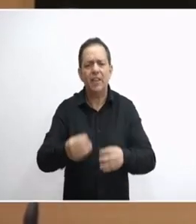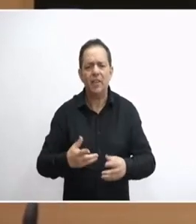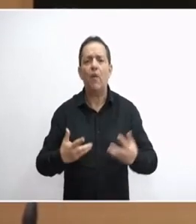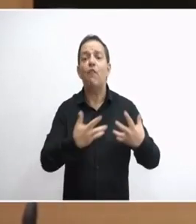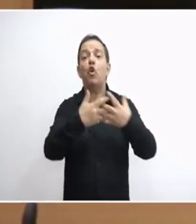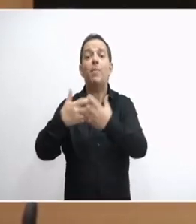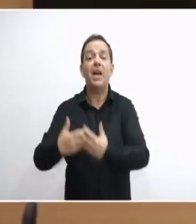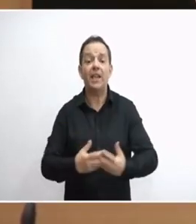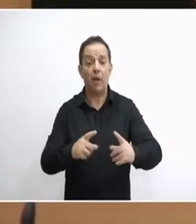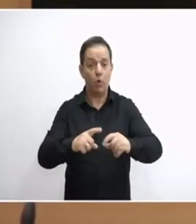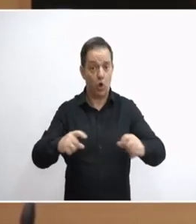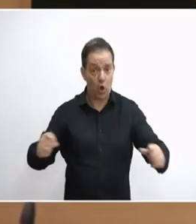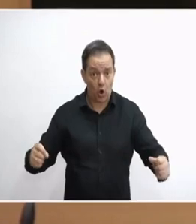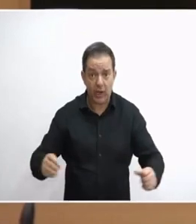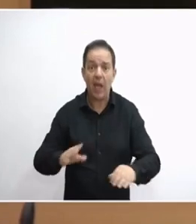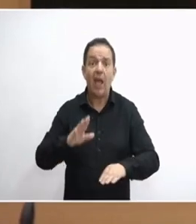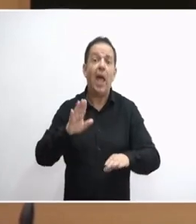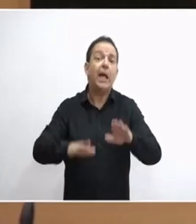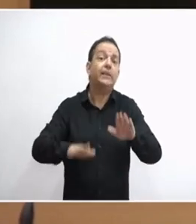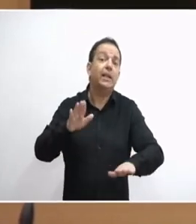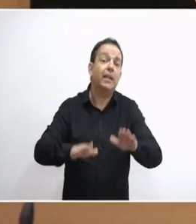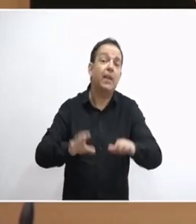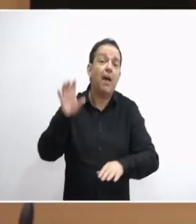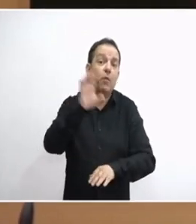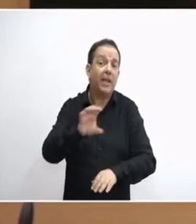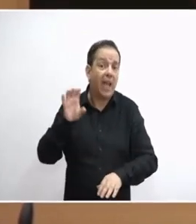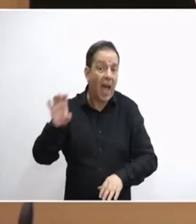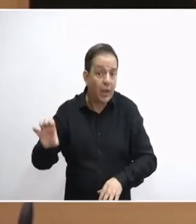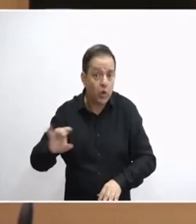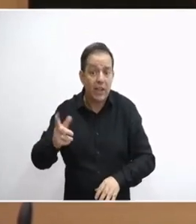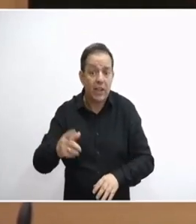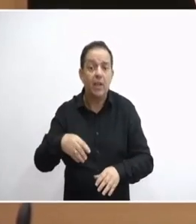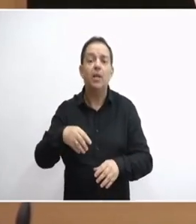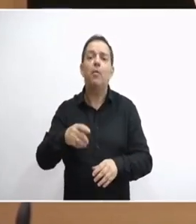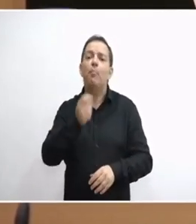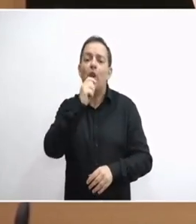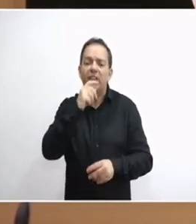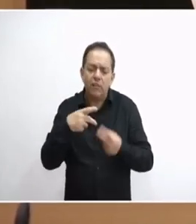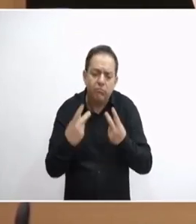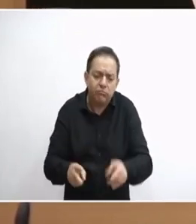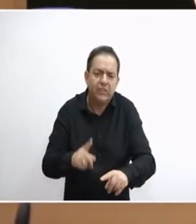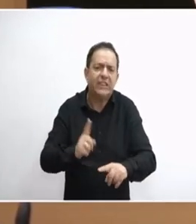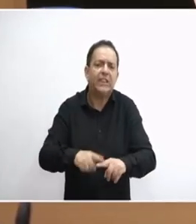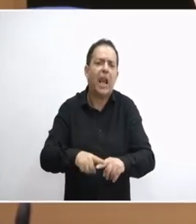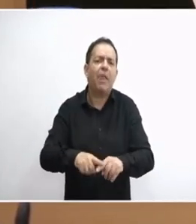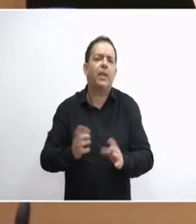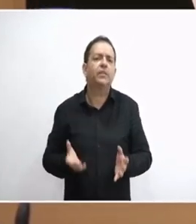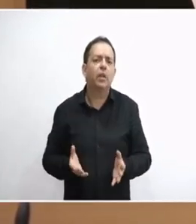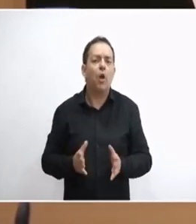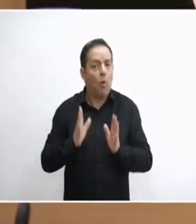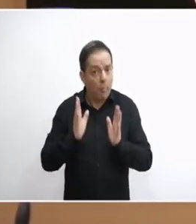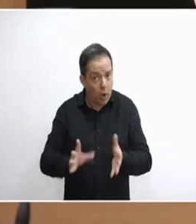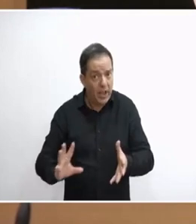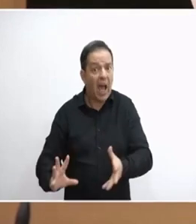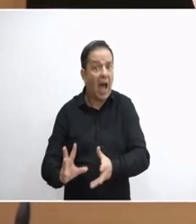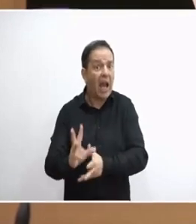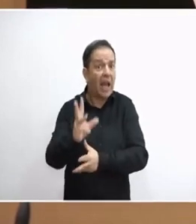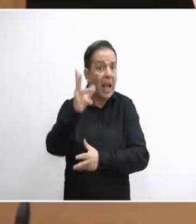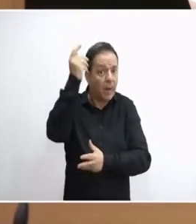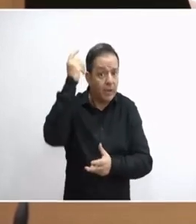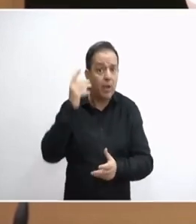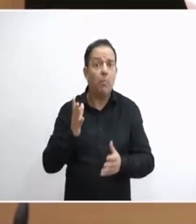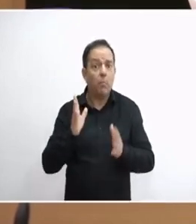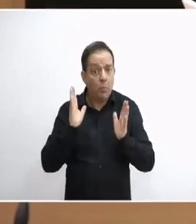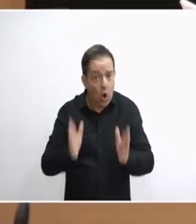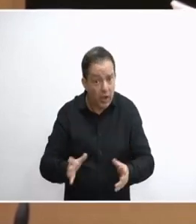προϊόντων μας ως χώρα εξαρτάται από την Ευρωπαϊκή Ένωση ή από την εσωτερική πολιτική της χώρας μας. Και πώς μπορεί να υπάρχει ανάπτυξη και